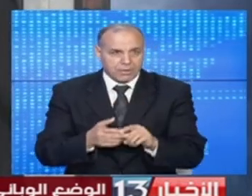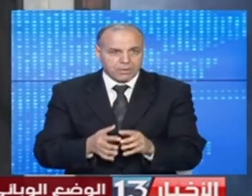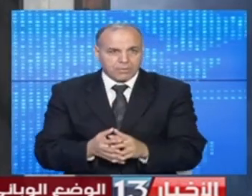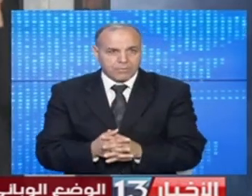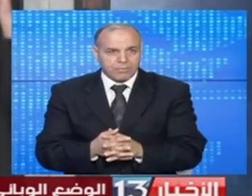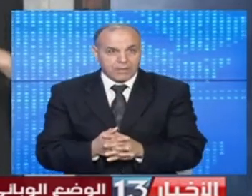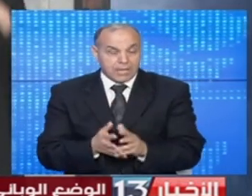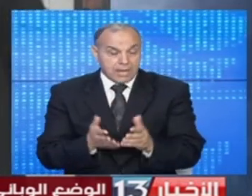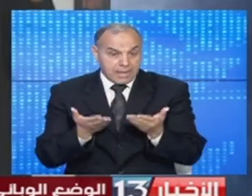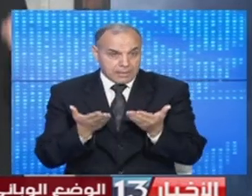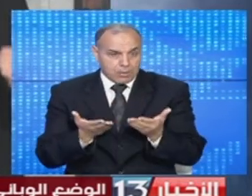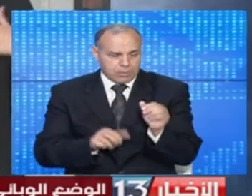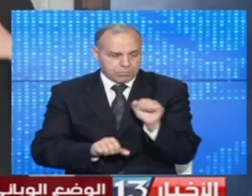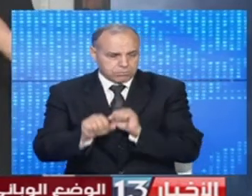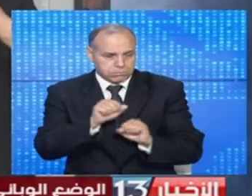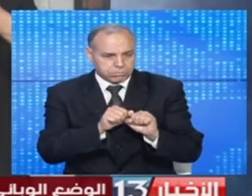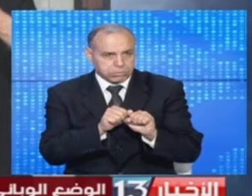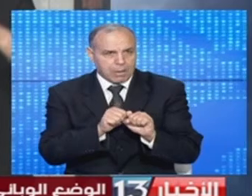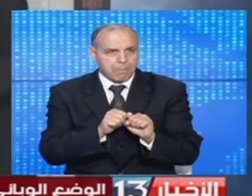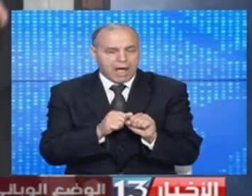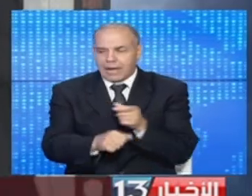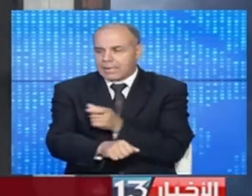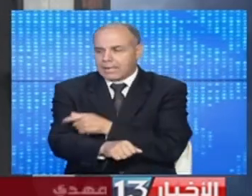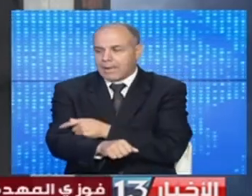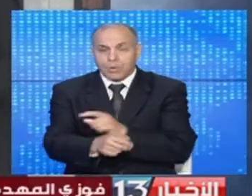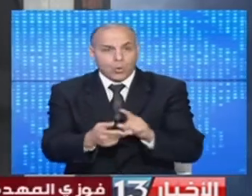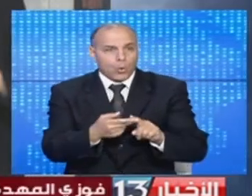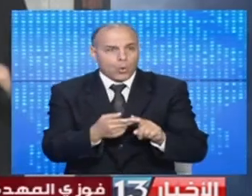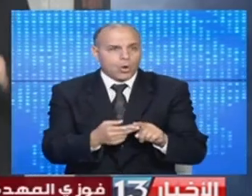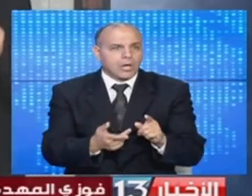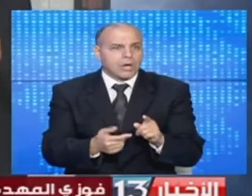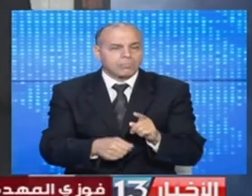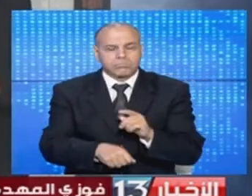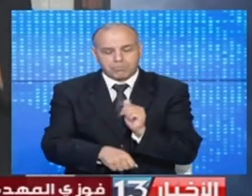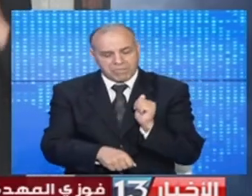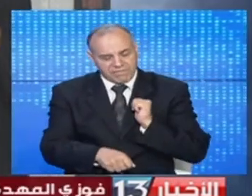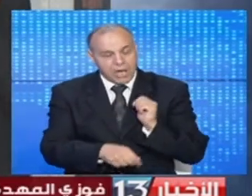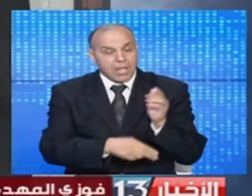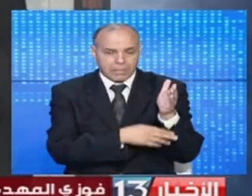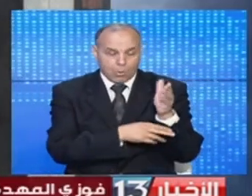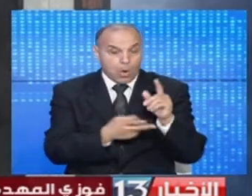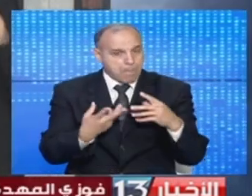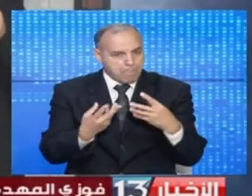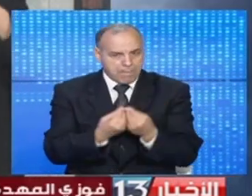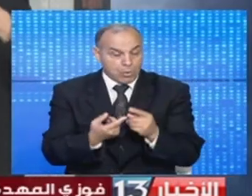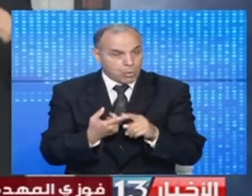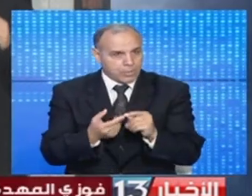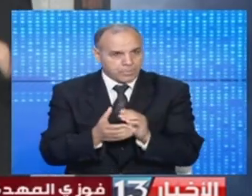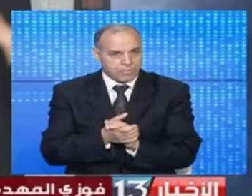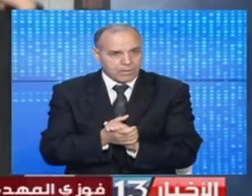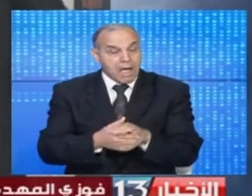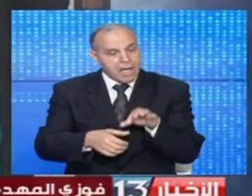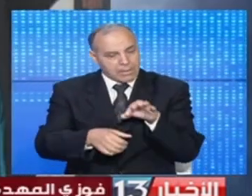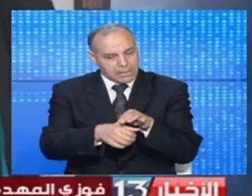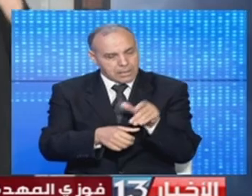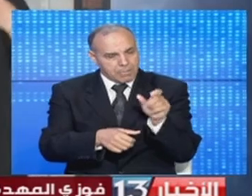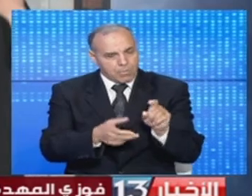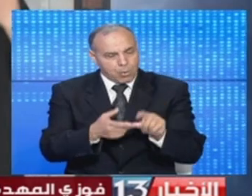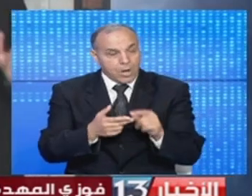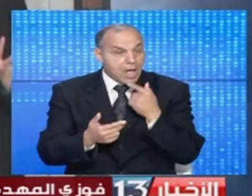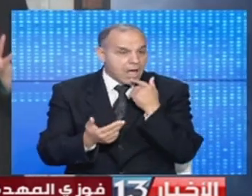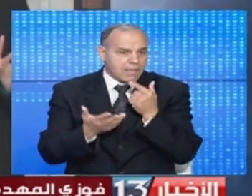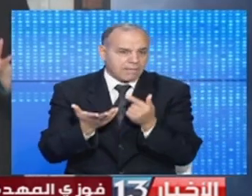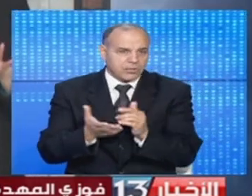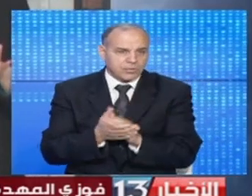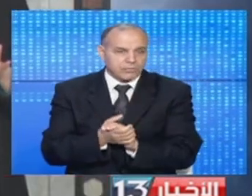قمنا بالتنسيق مع النقبات قطاع العام وقطاع الخاص مع الاطباء ماشي